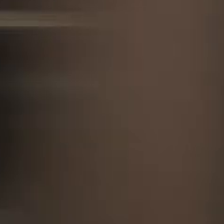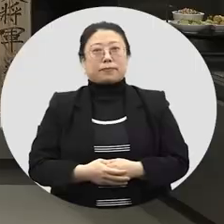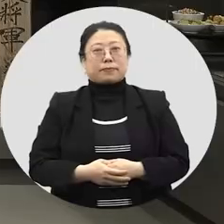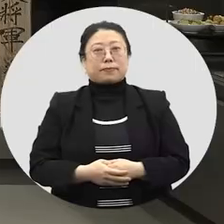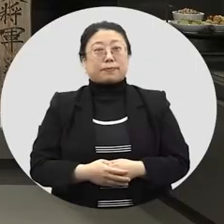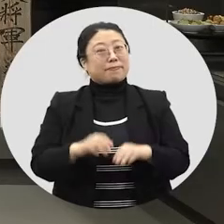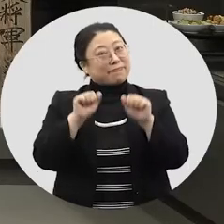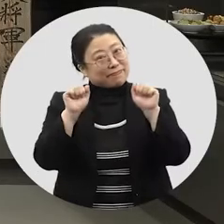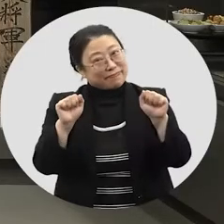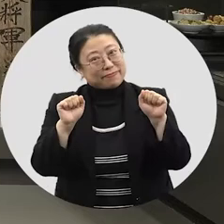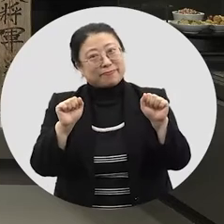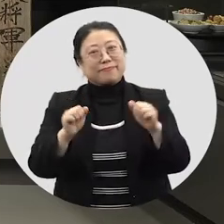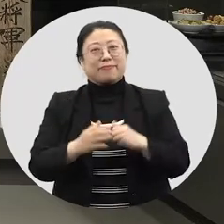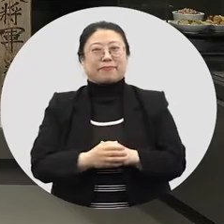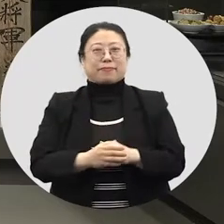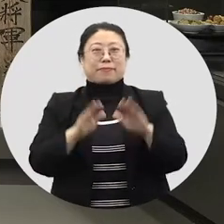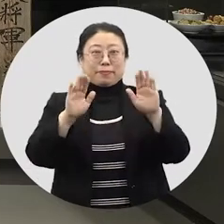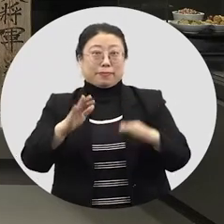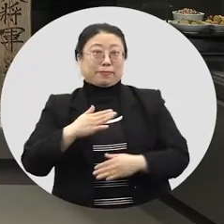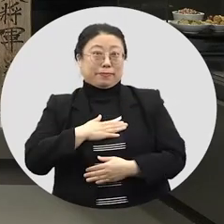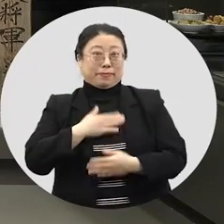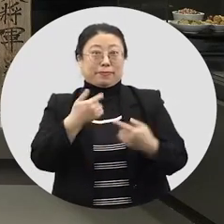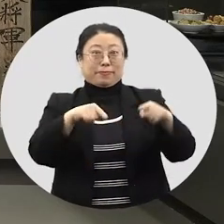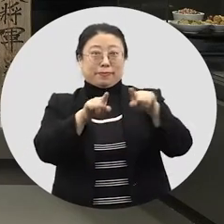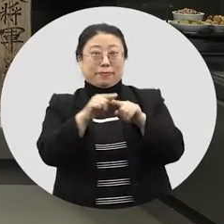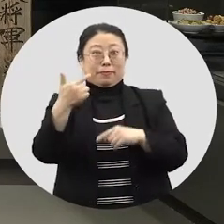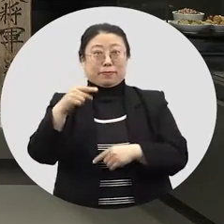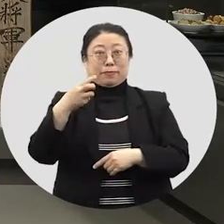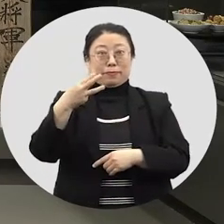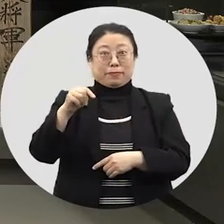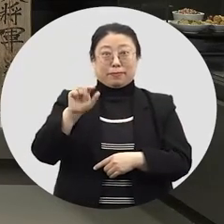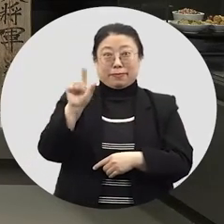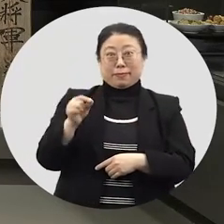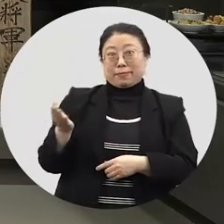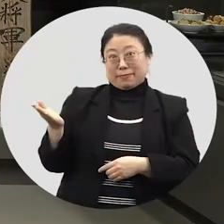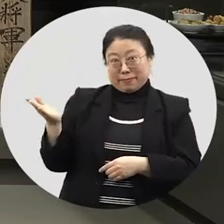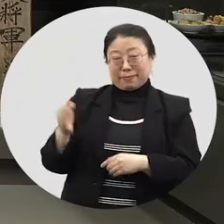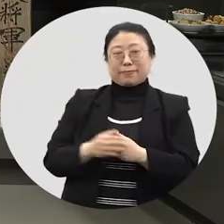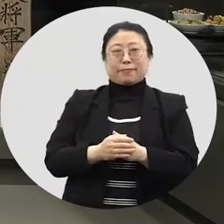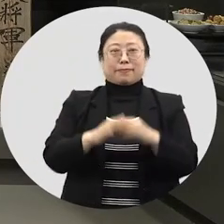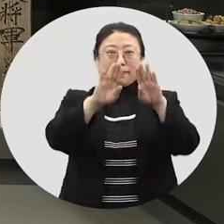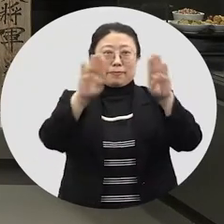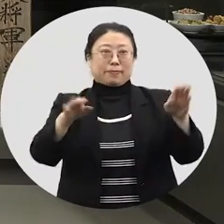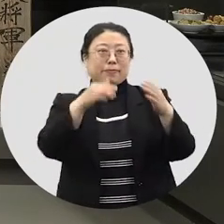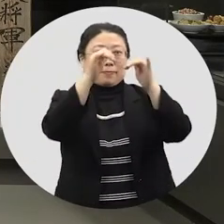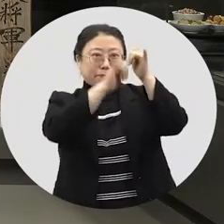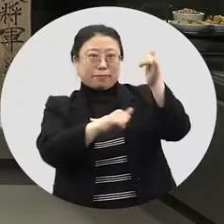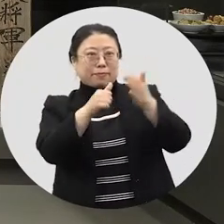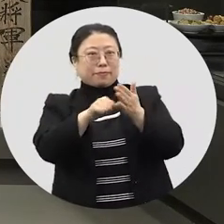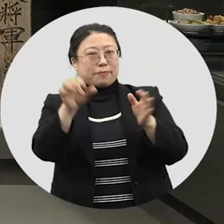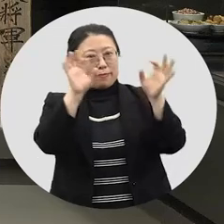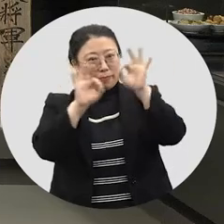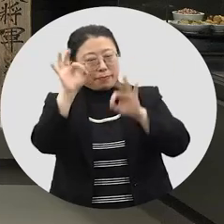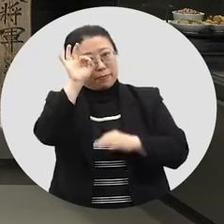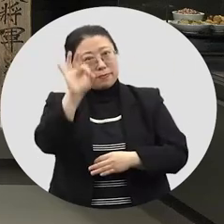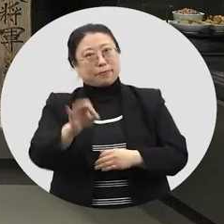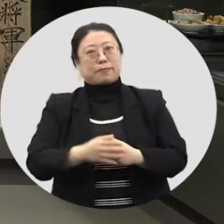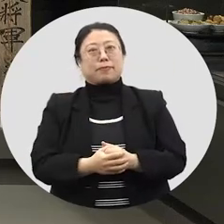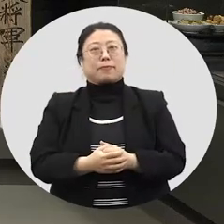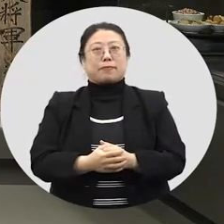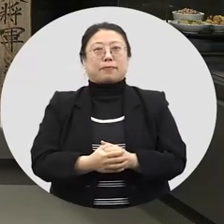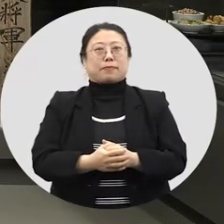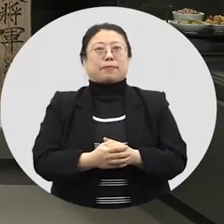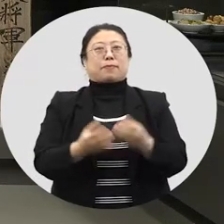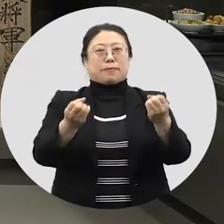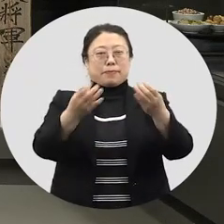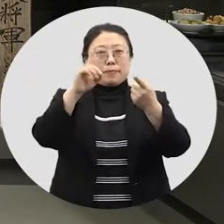안녕하세요. 오늘 저와 함께 누리다리, 전시관의 유물들을 살펴보며 우리의 세식풍속과 명절에